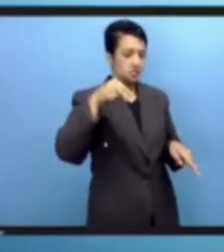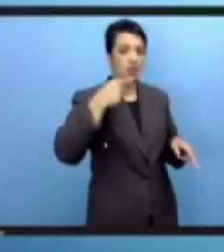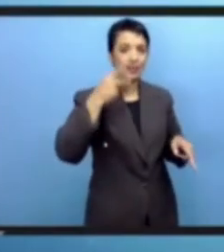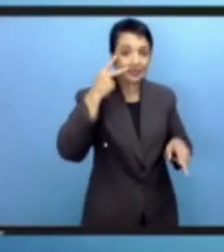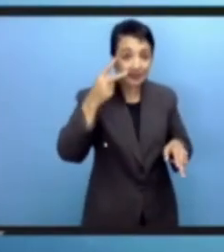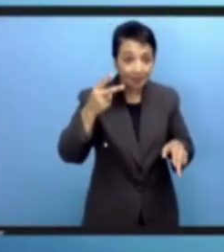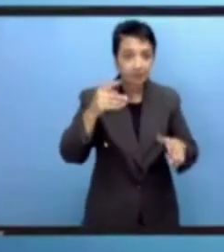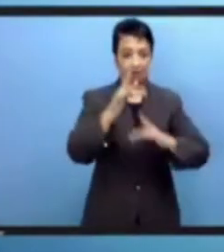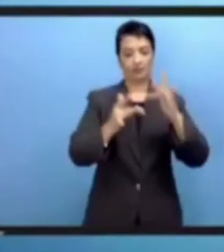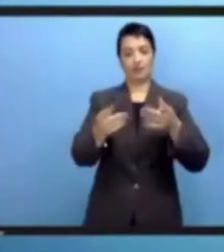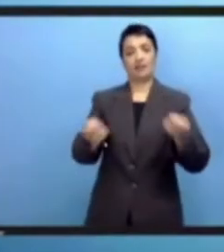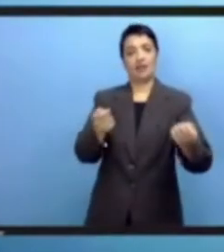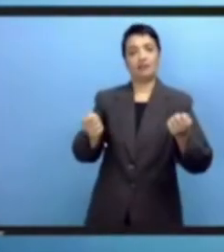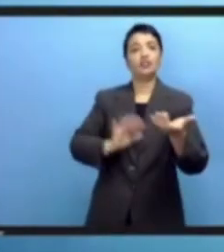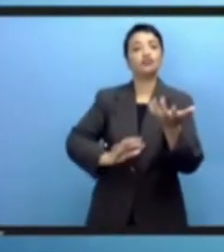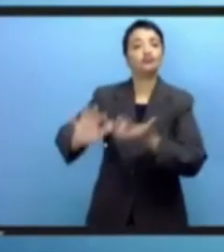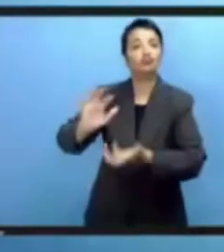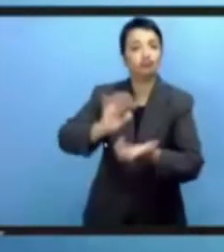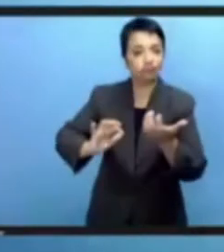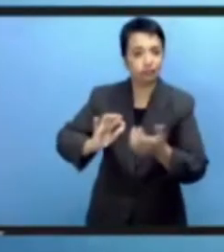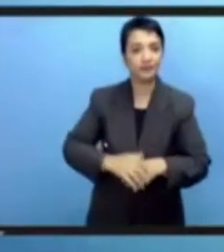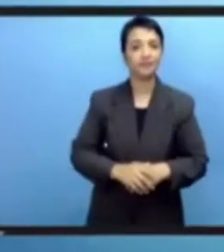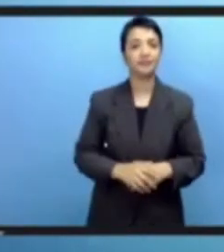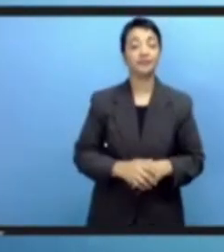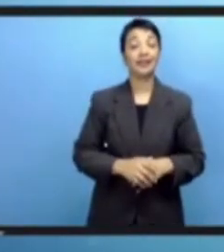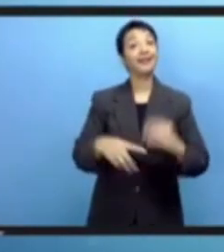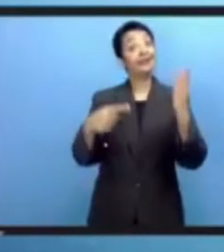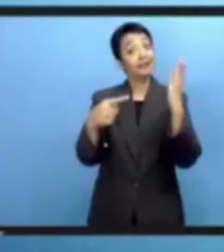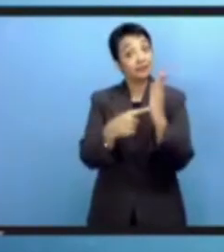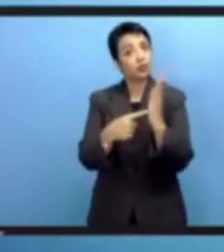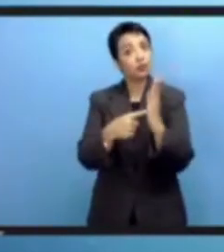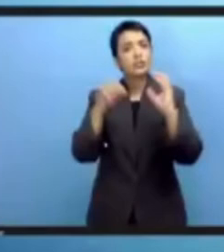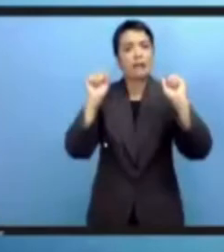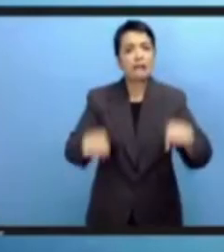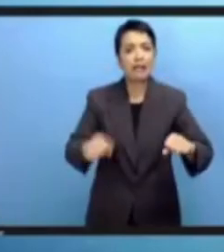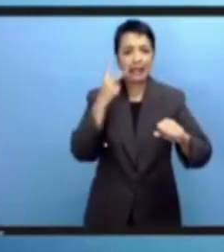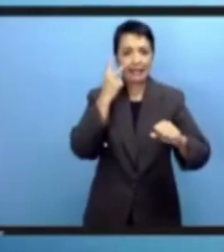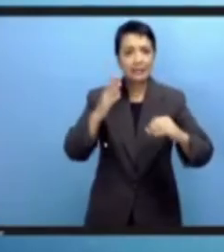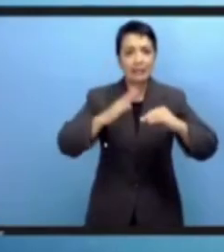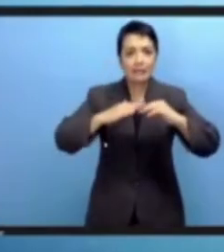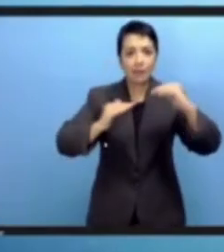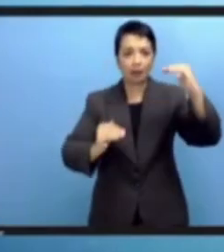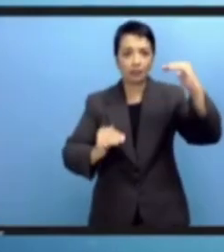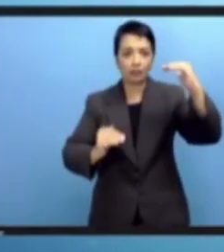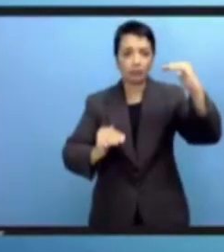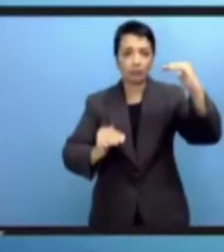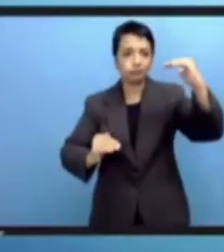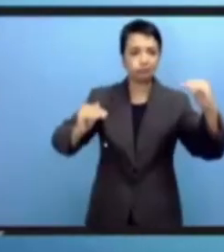الإنصاف بالنسبة للتوازن القوة